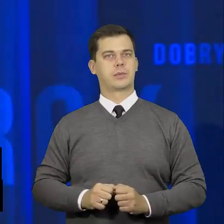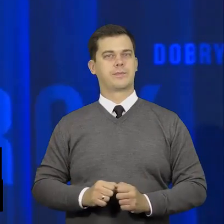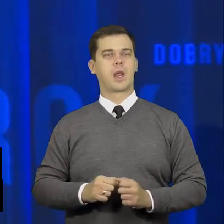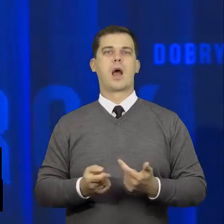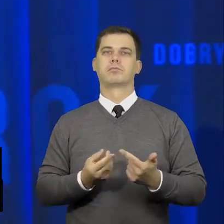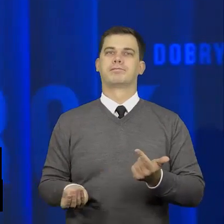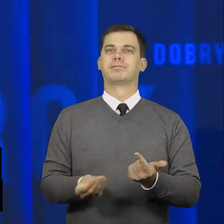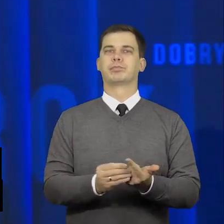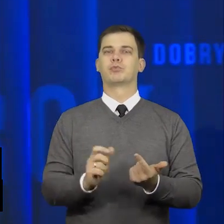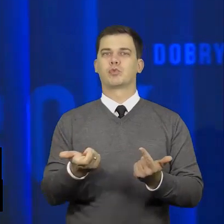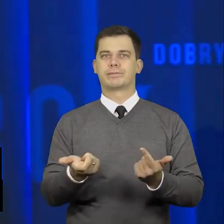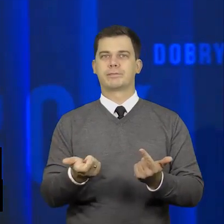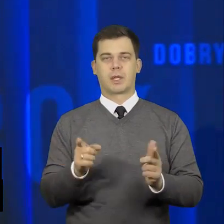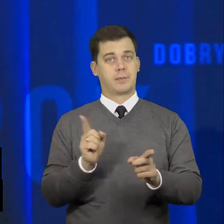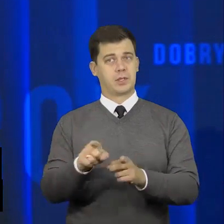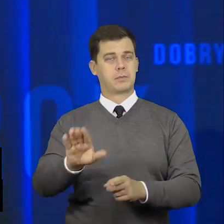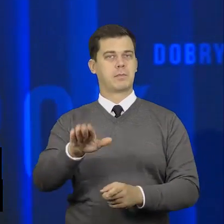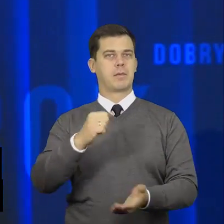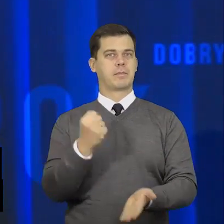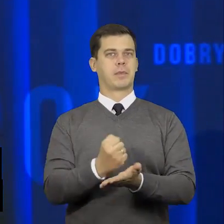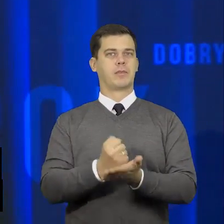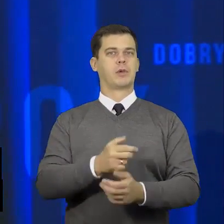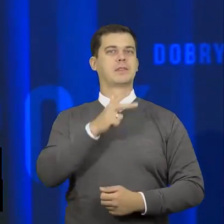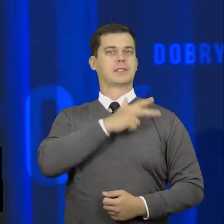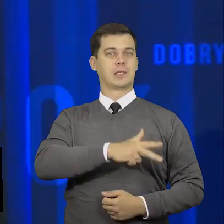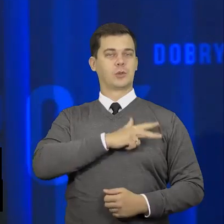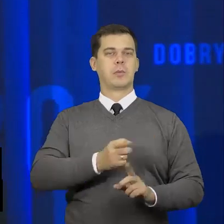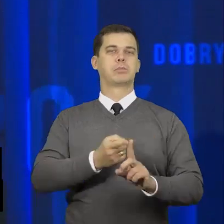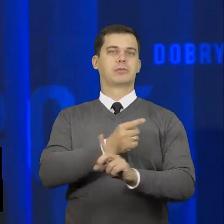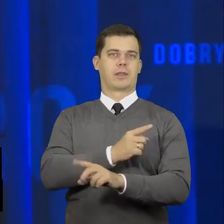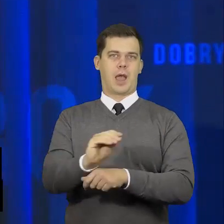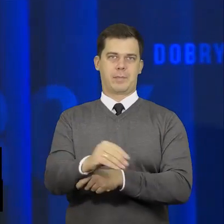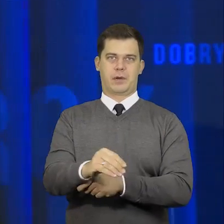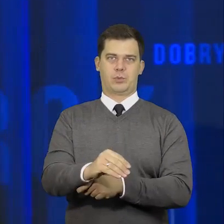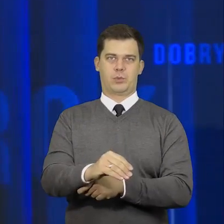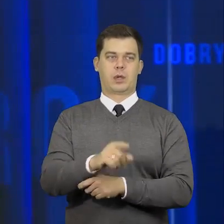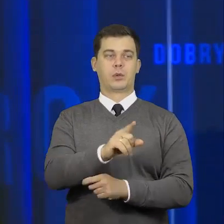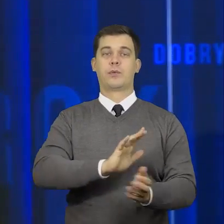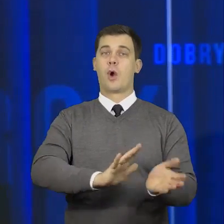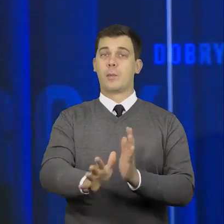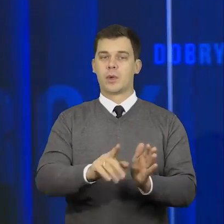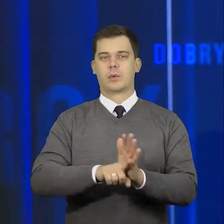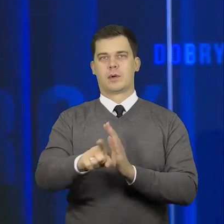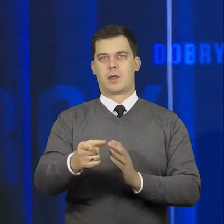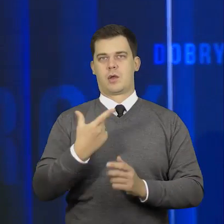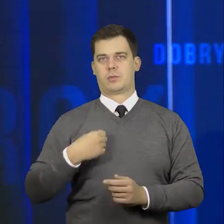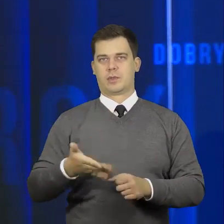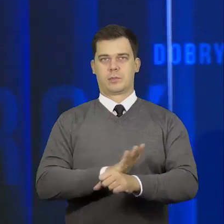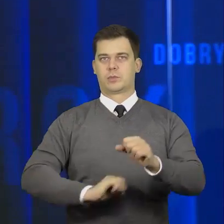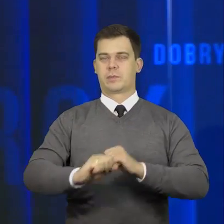Kolejna rzecz. Wprowadziliśmy możliwość nabycia prawa do zasiłku świadczenia przedemerytalnego dla opiekunów osób